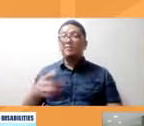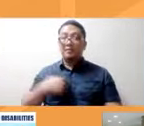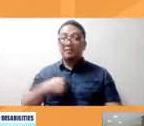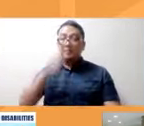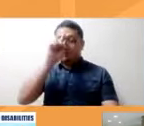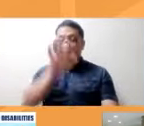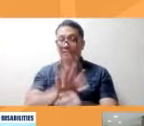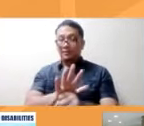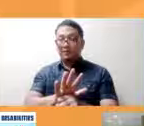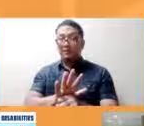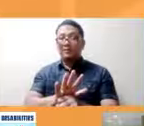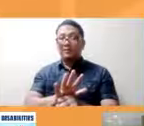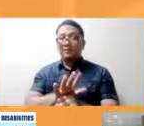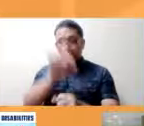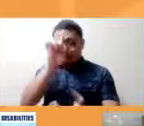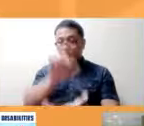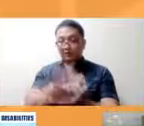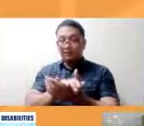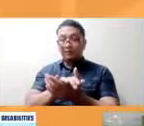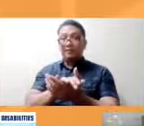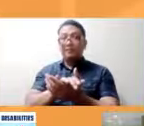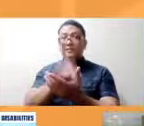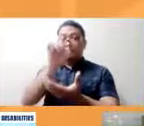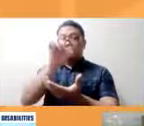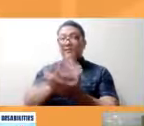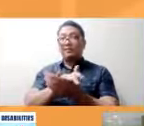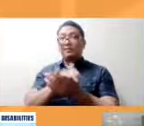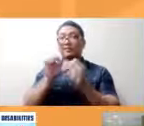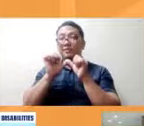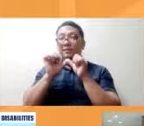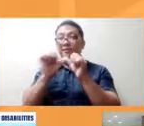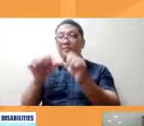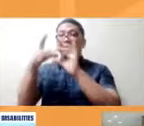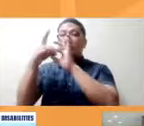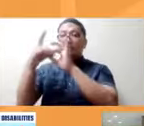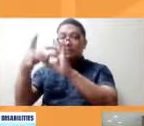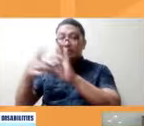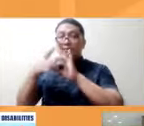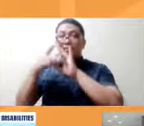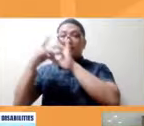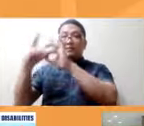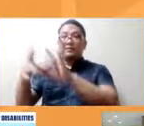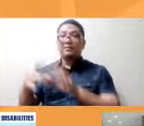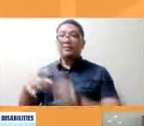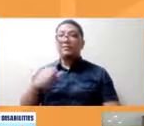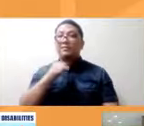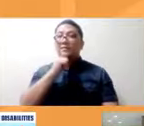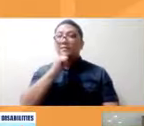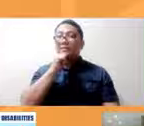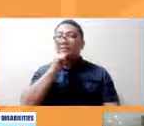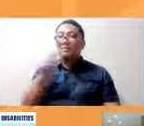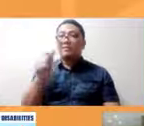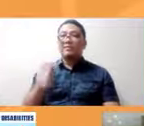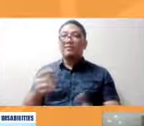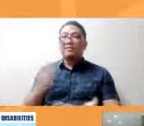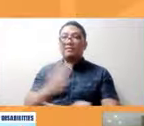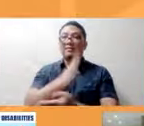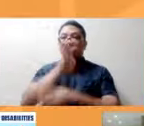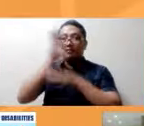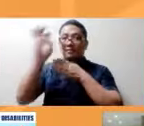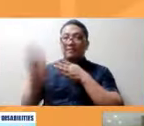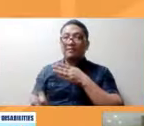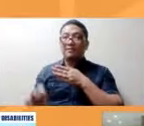this is an ongoing engagement Hindi lang natatapos sa eleksyon ang